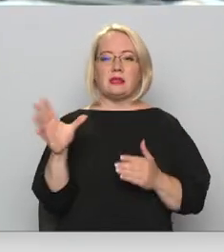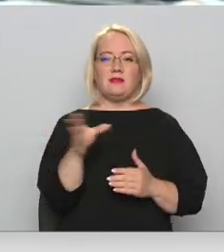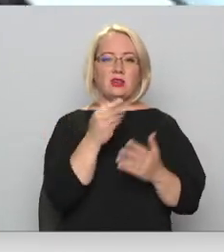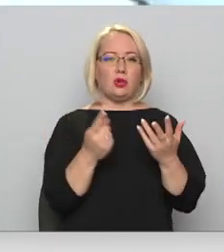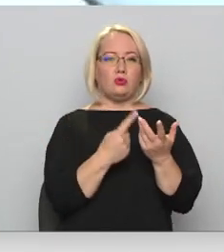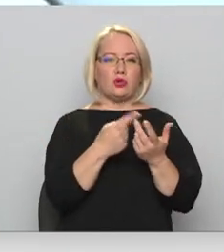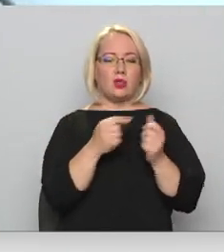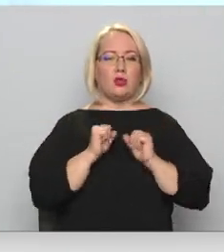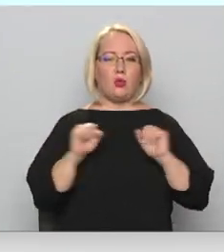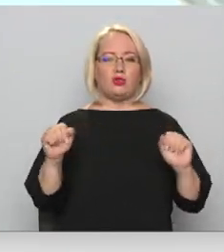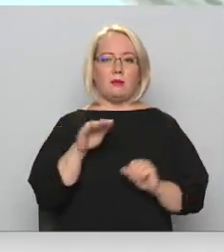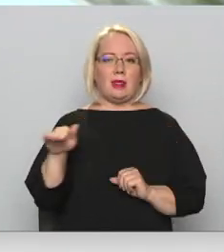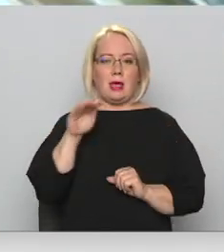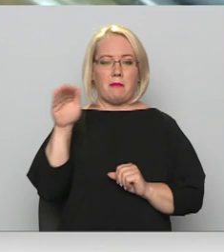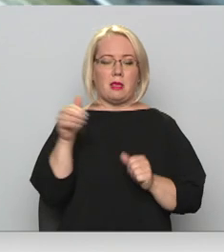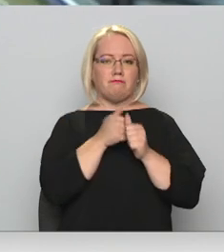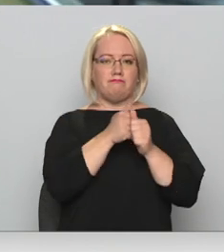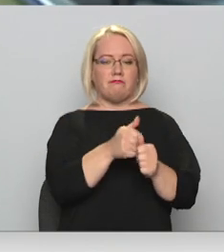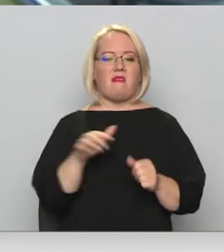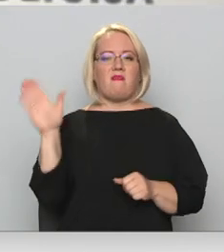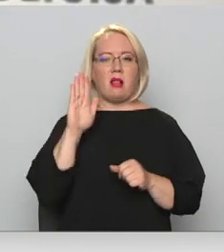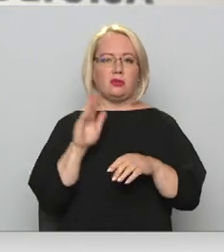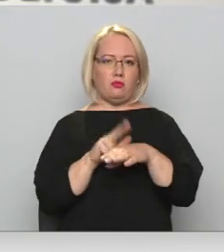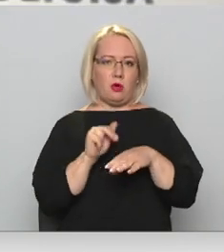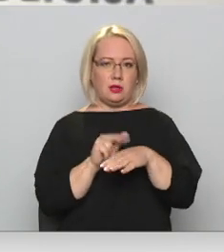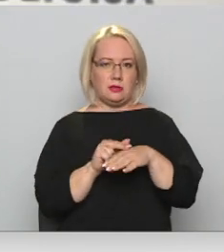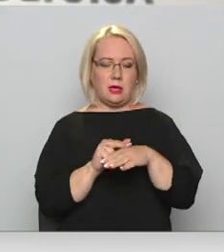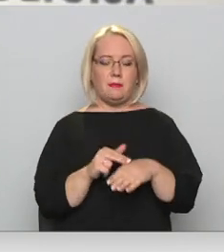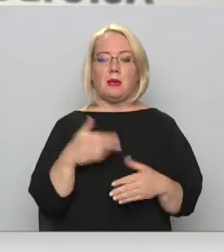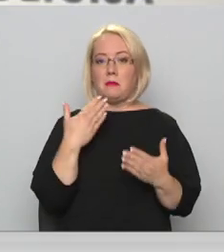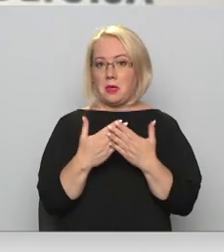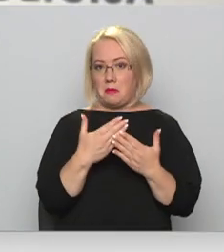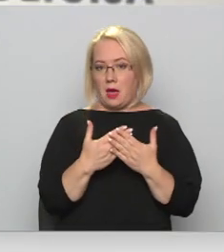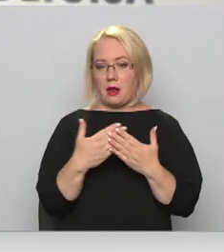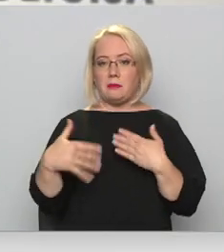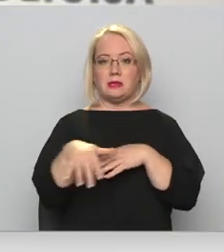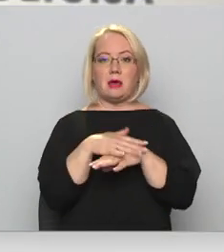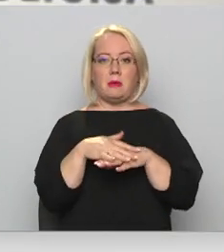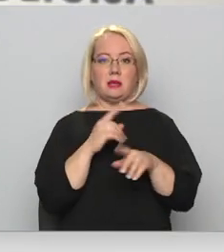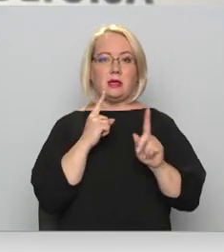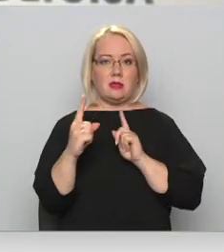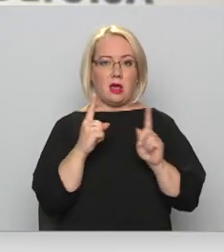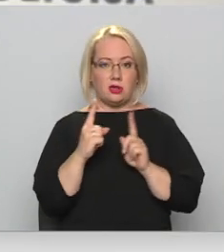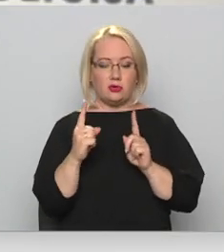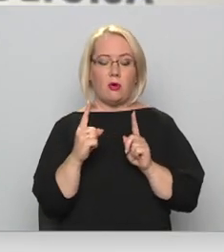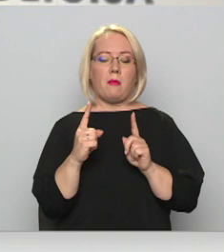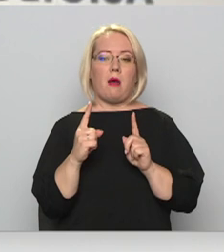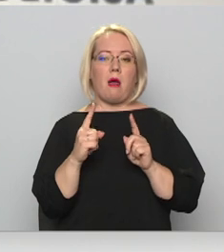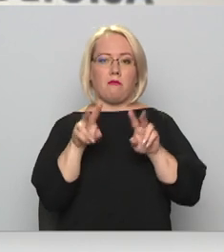drošības režīmes, Tingri uzraudzīs valsts policija. Piemēram, sabiedriskajā transportā veicot